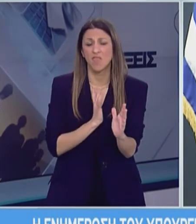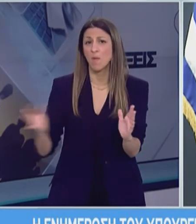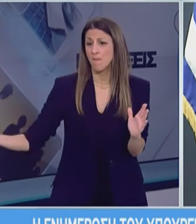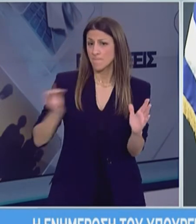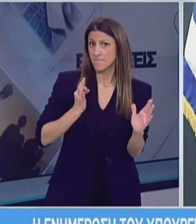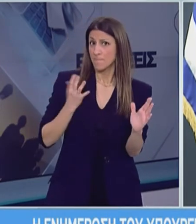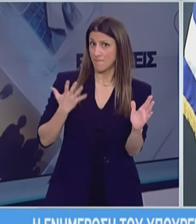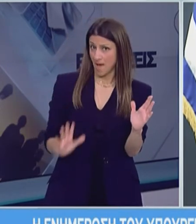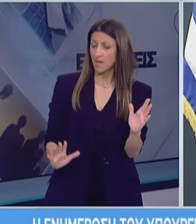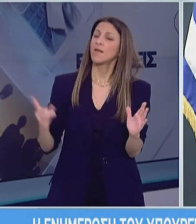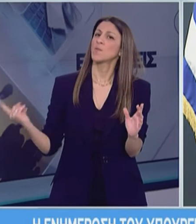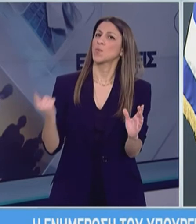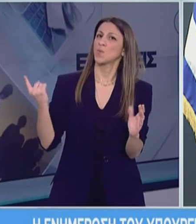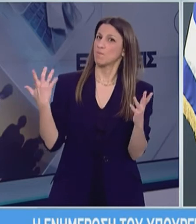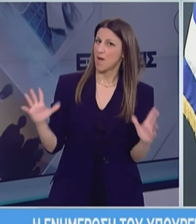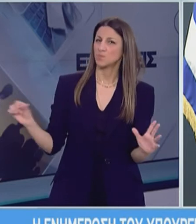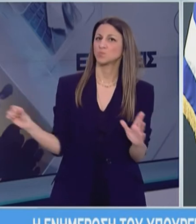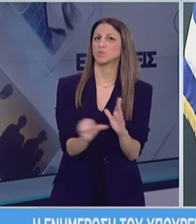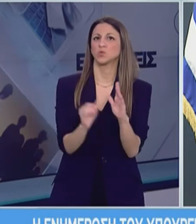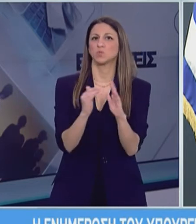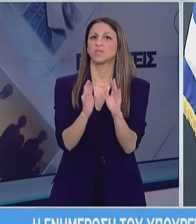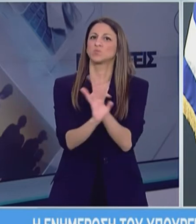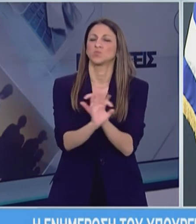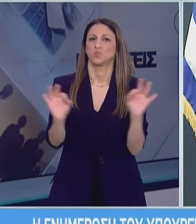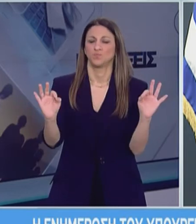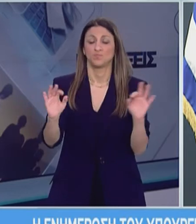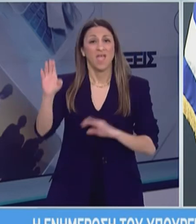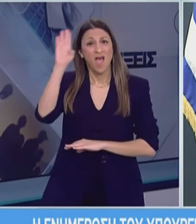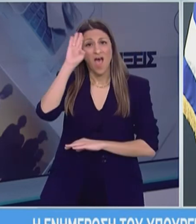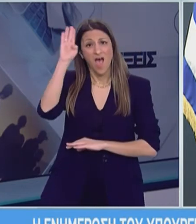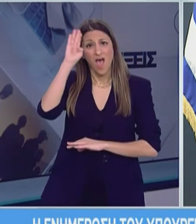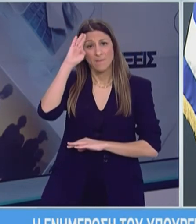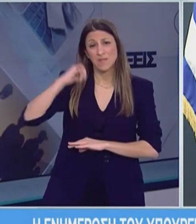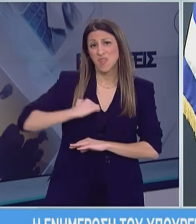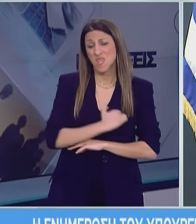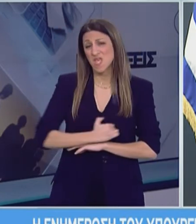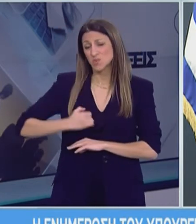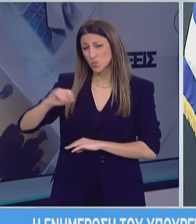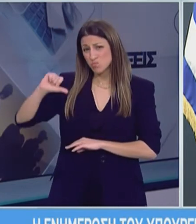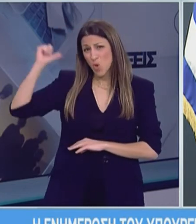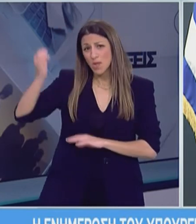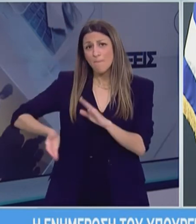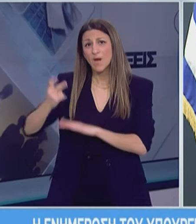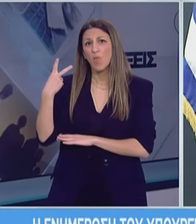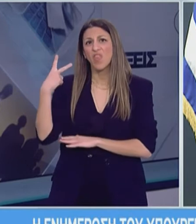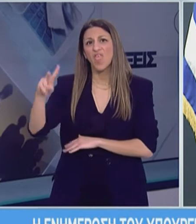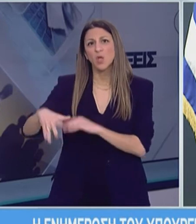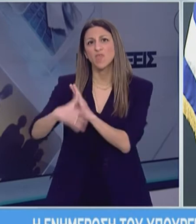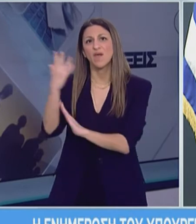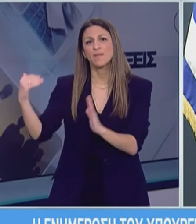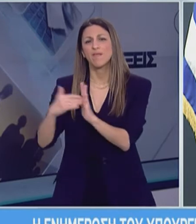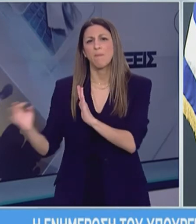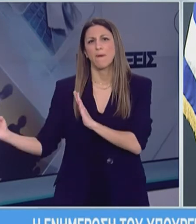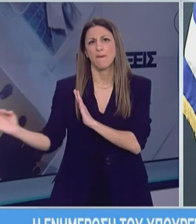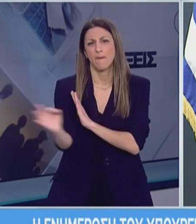μολύνθηκαν από τον ιό, ανέρωσαν και έγιναν καλά. Οι Ηνωμένες Πολιτήσεις Αμερικής έχουν πλέον περισσότερα από 215.000 κρούσματα και